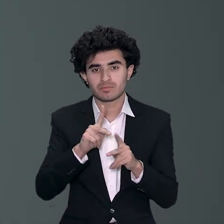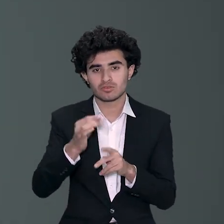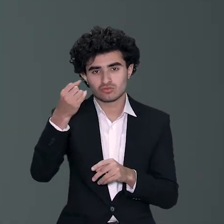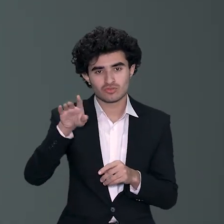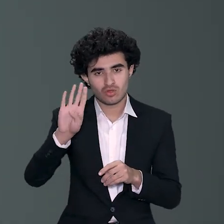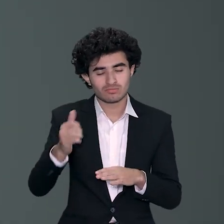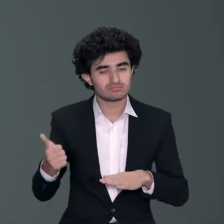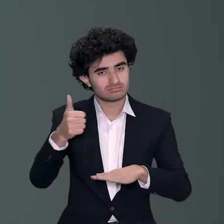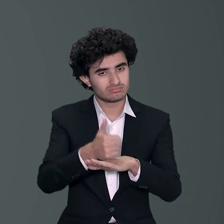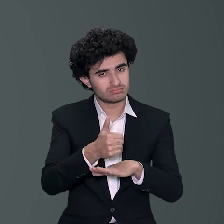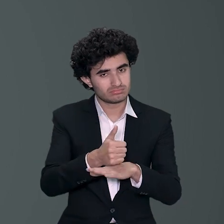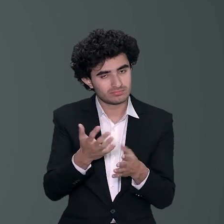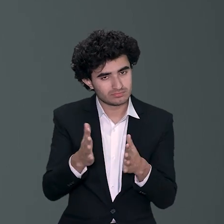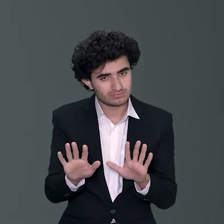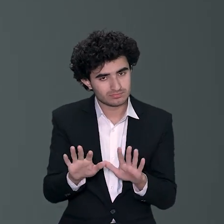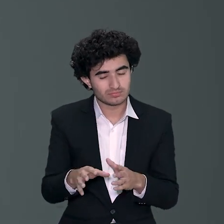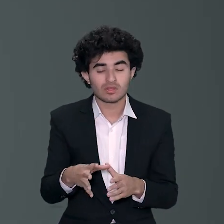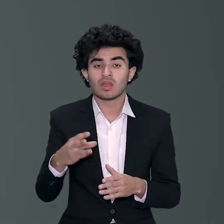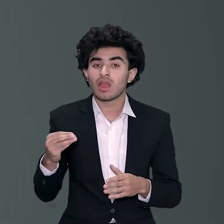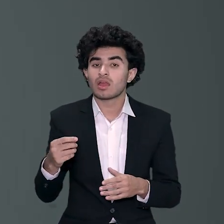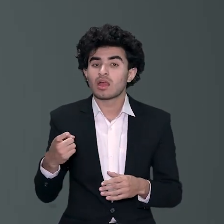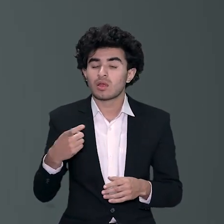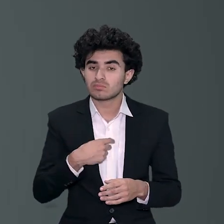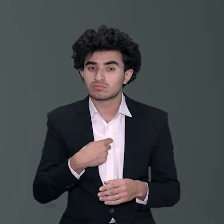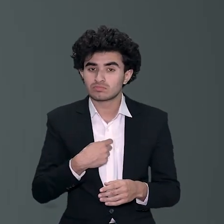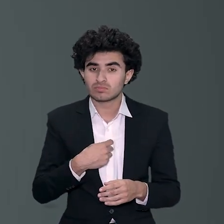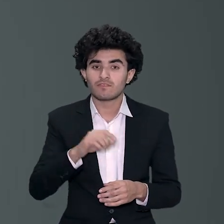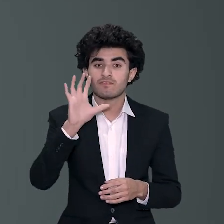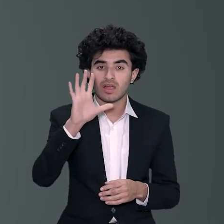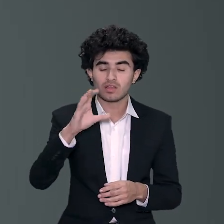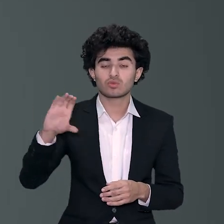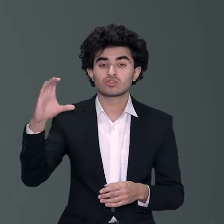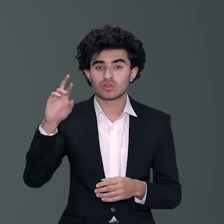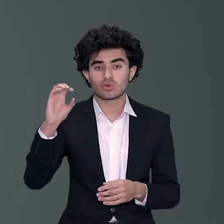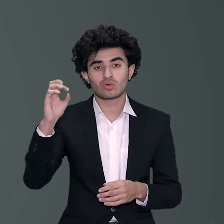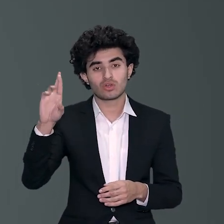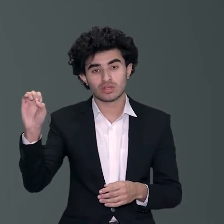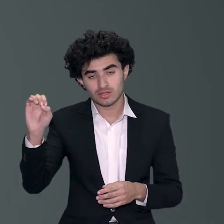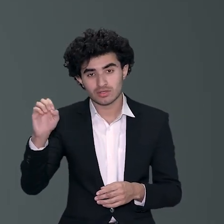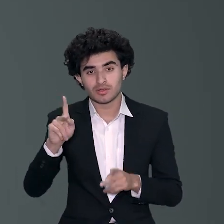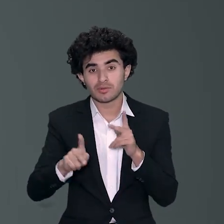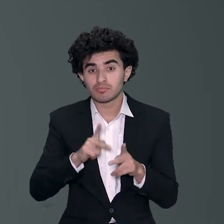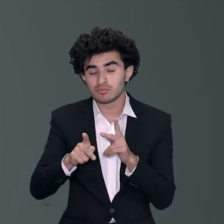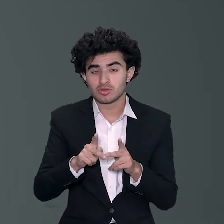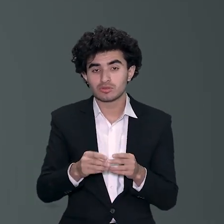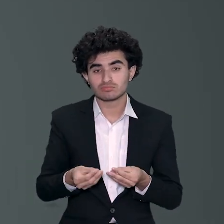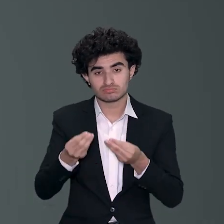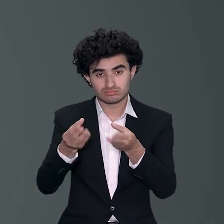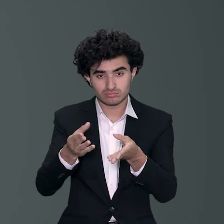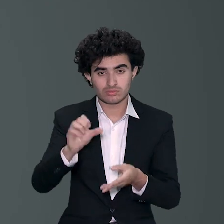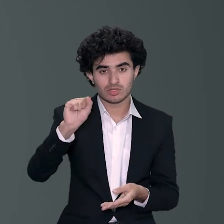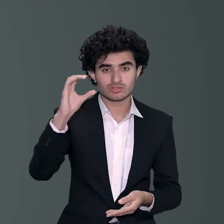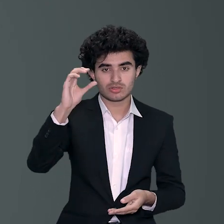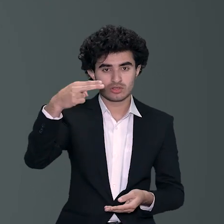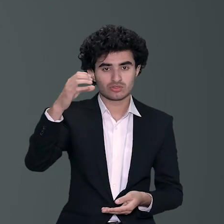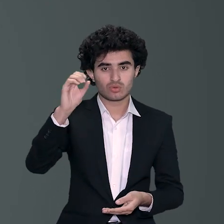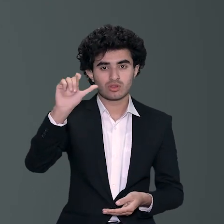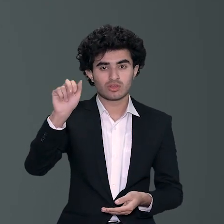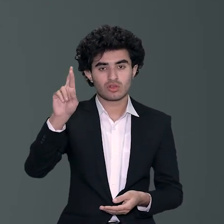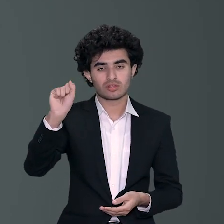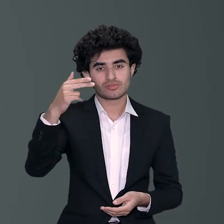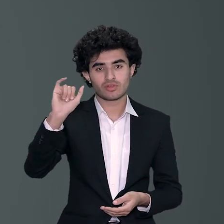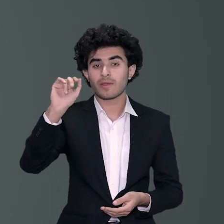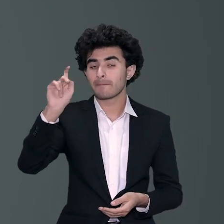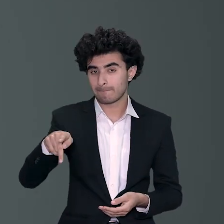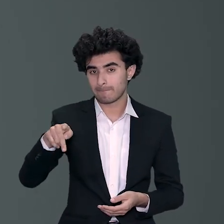دو سو سے زائد لوگوں کو امپلائیمنٹ بھی دی اور ہم نے تقریبا پانچ کروڑ کے لگ بگ کی سکولیشپ دیون سٹوڈنٹس کو